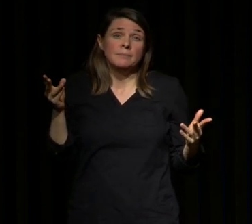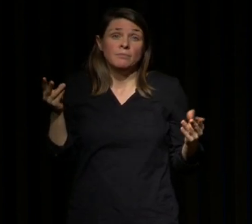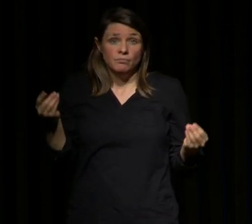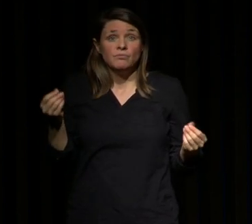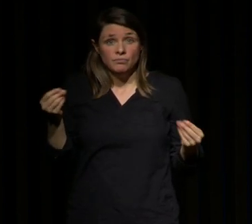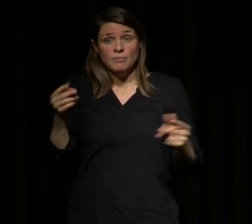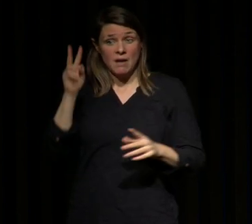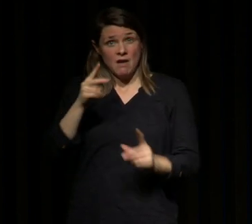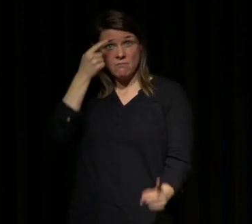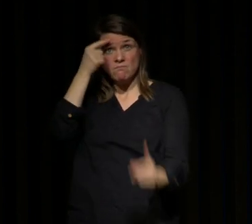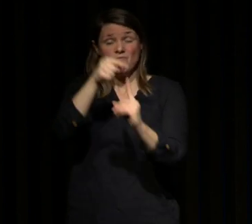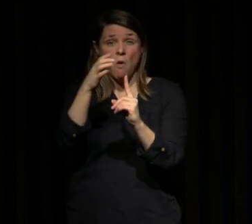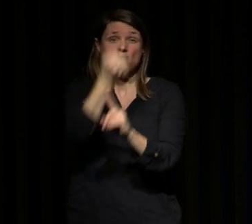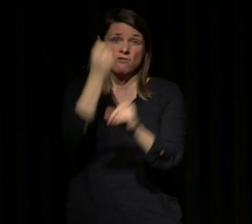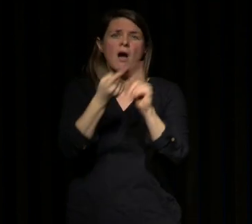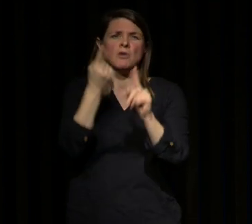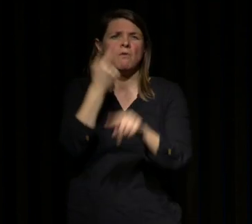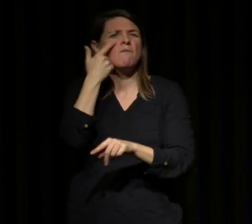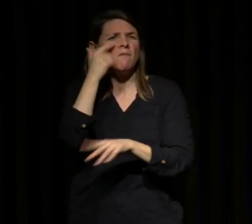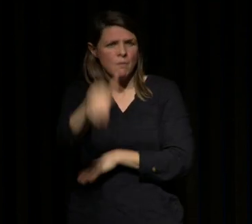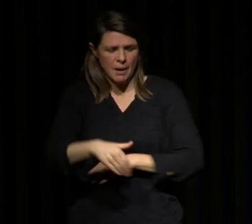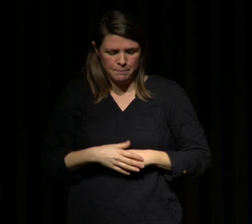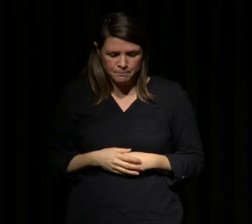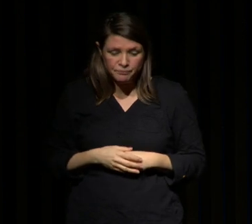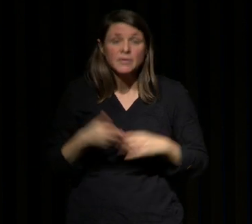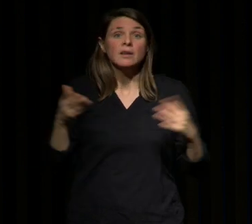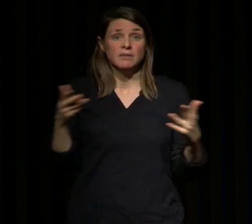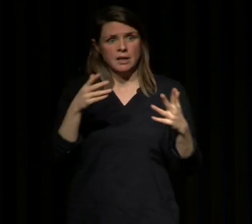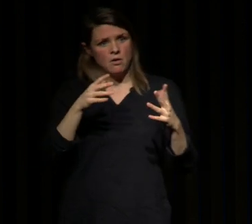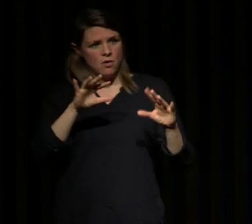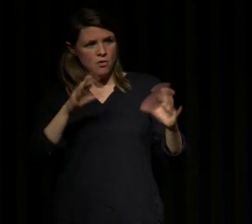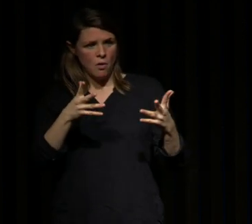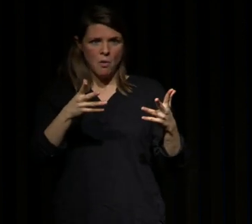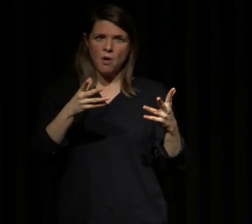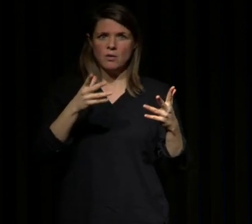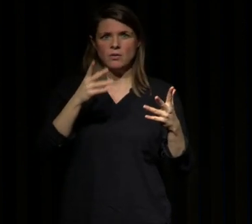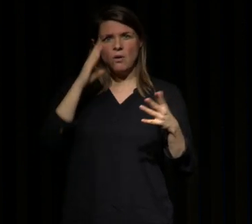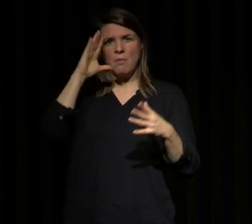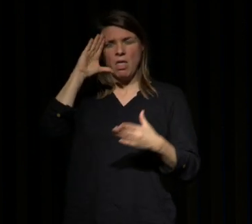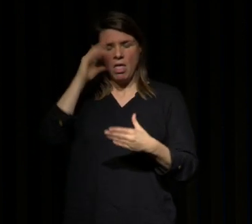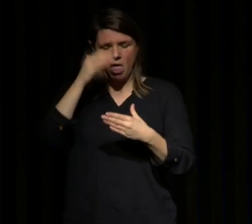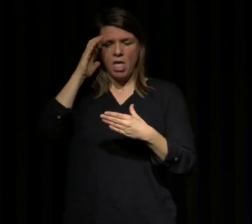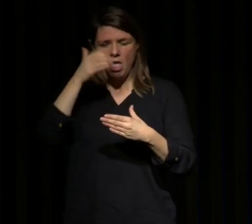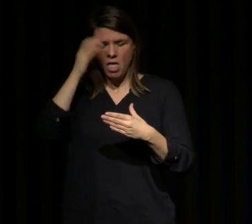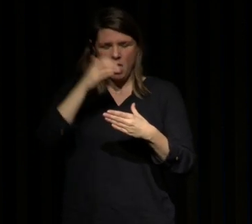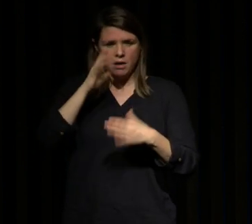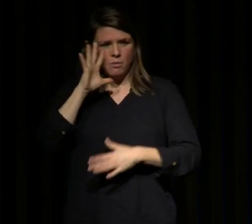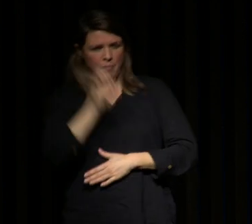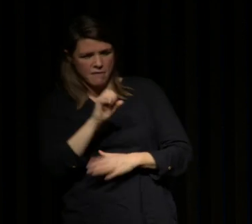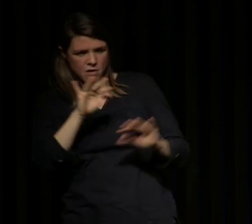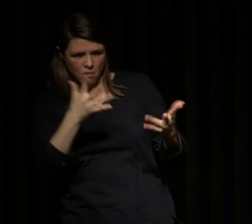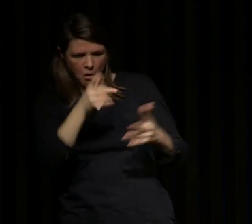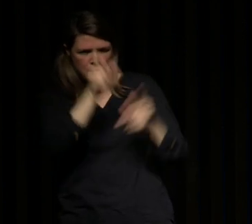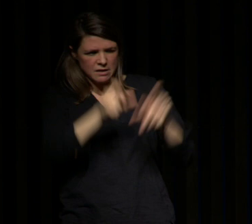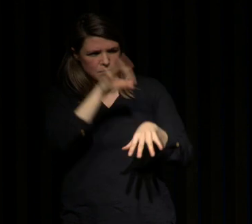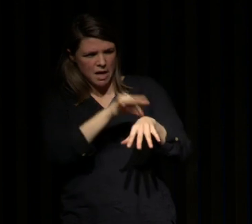un enjeu très très important on va le voir après à essayer de mieux identifier ces passants somnolons et à leur proposer des